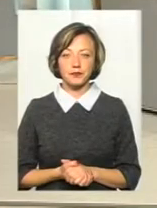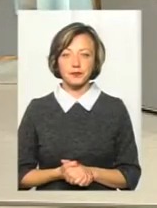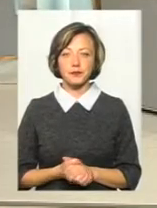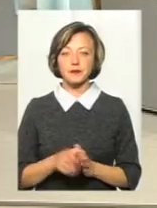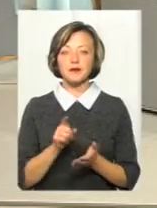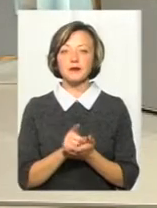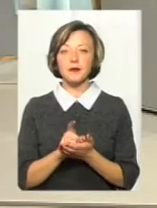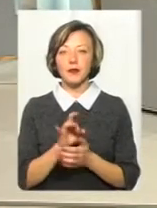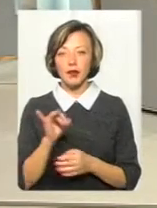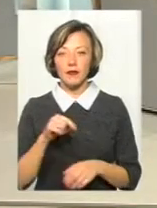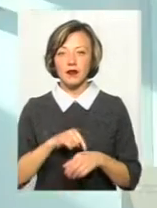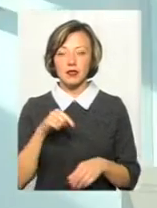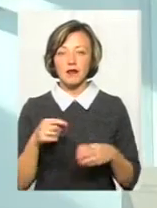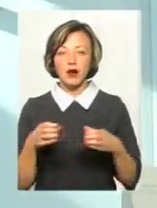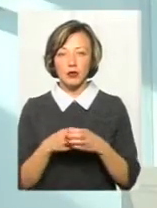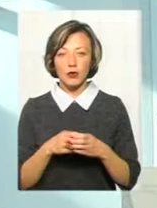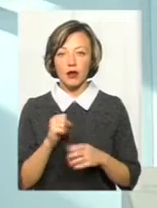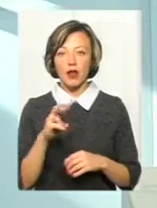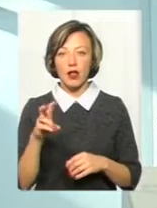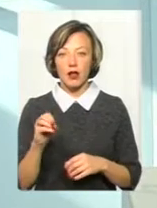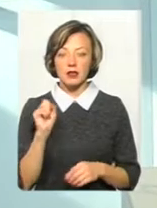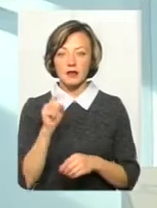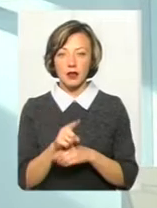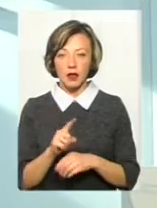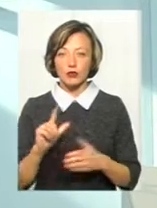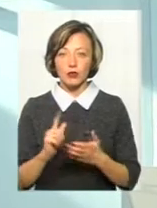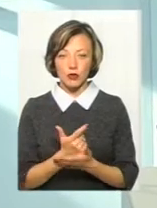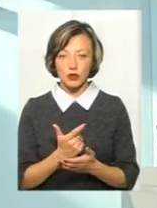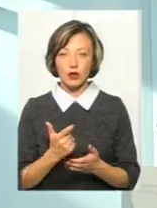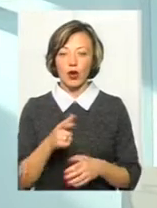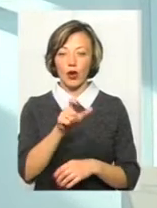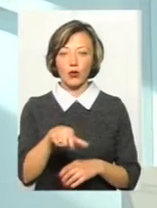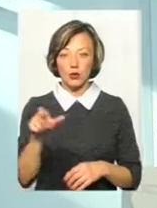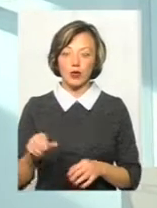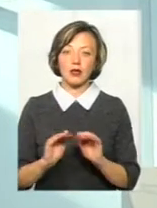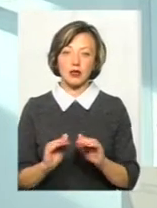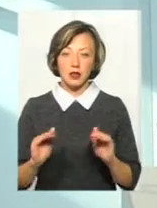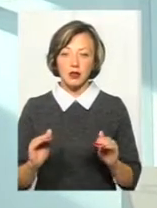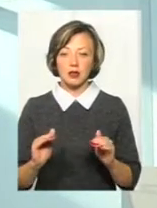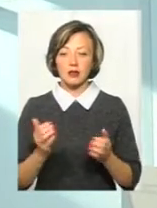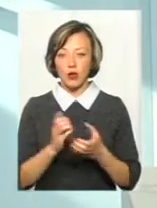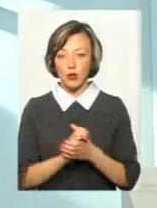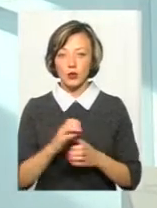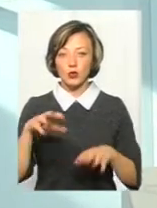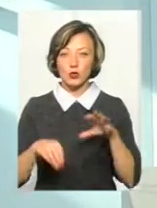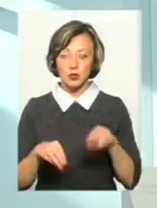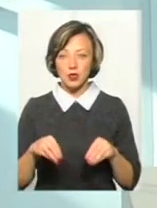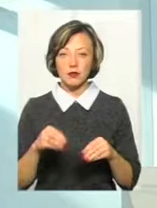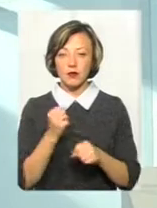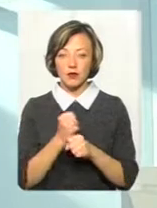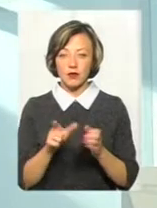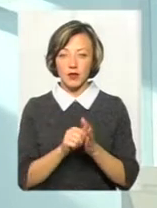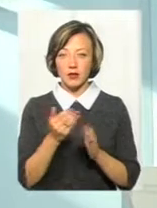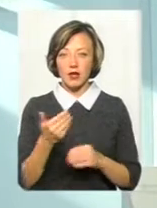пенсіонери – це вразлива категорія, але завдання, знову ж таки, громади, дітей, знайомих, сусідів, працювати з ними.